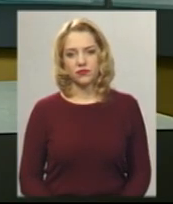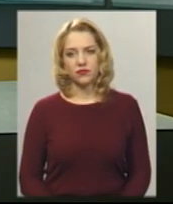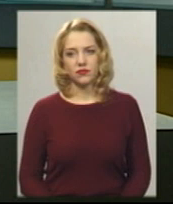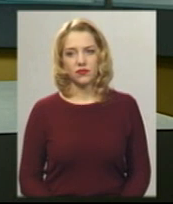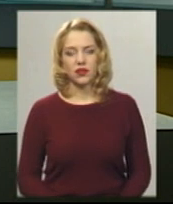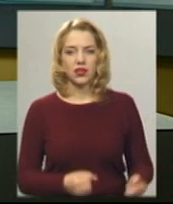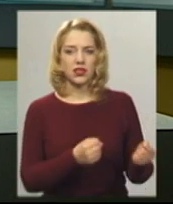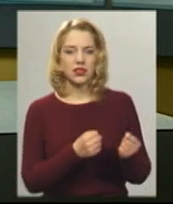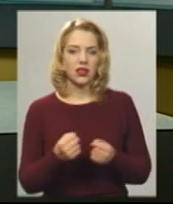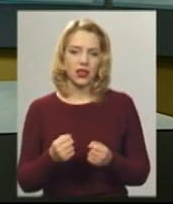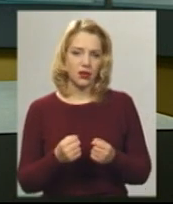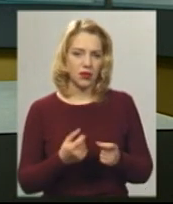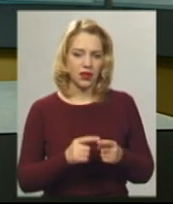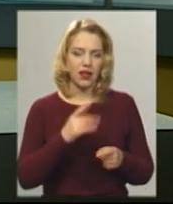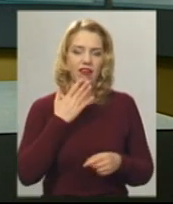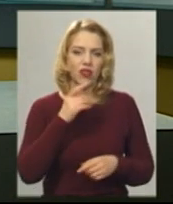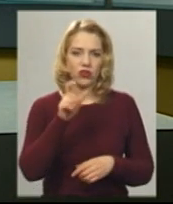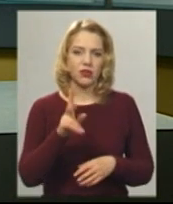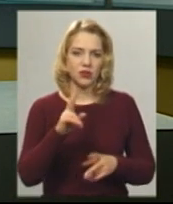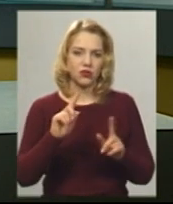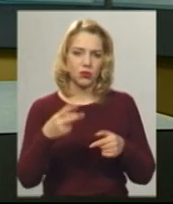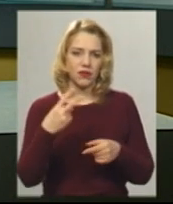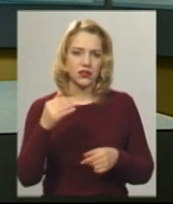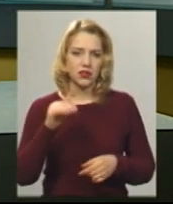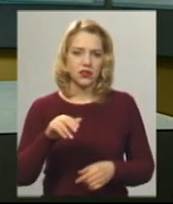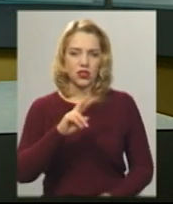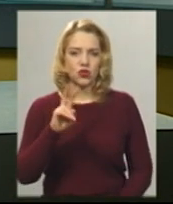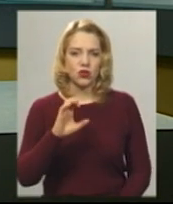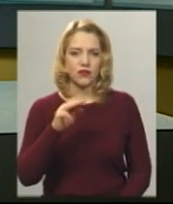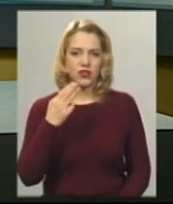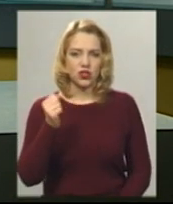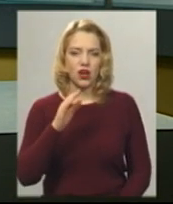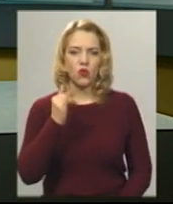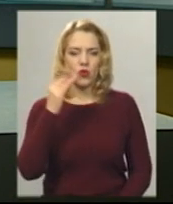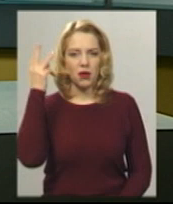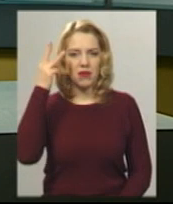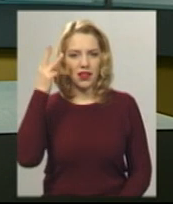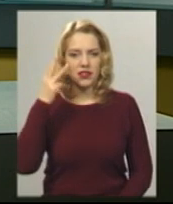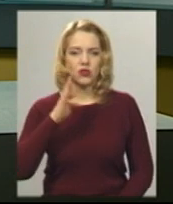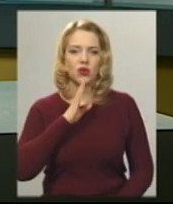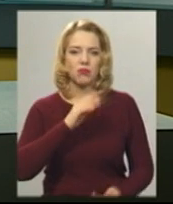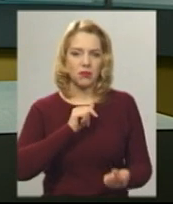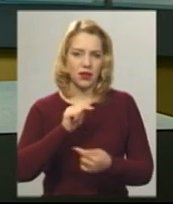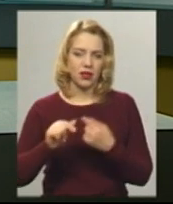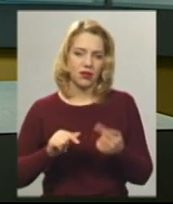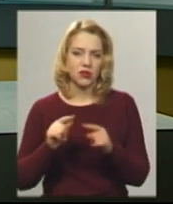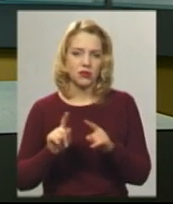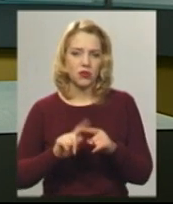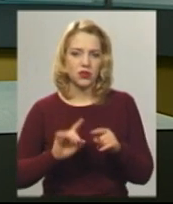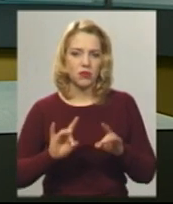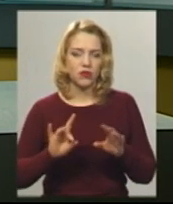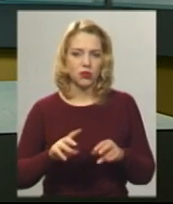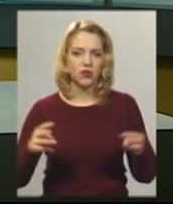Затримали іноземця, який вимагав 20 тисяч доларів США у Хмельницької підприємиці. Про це повідомив начальник Хмельницького